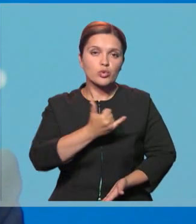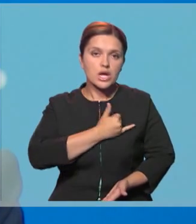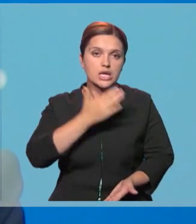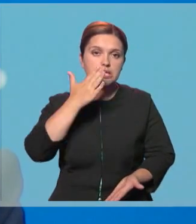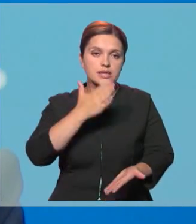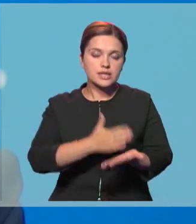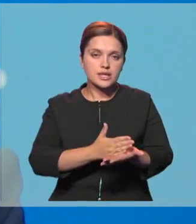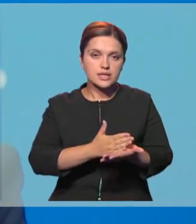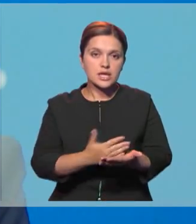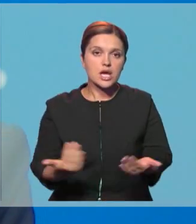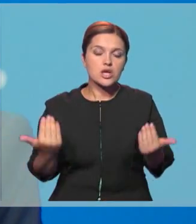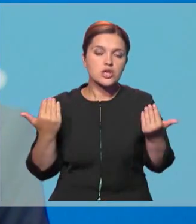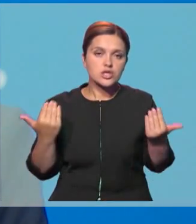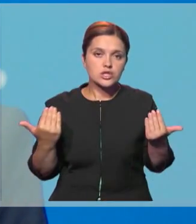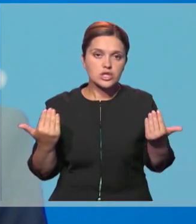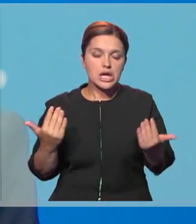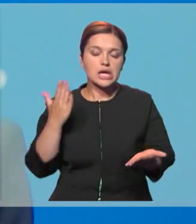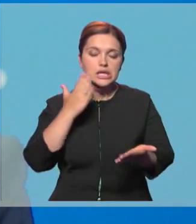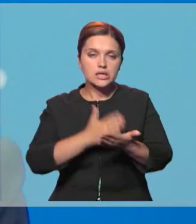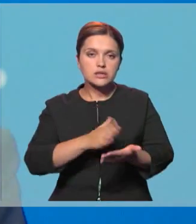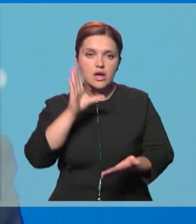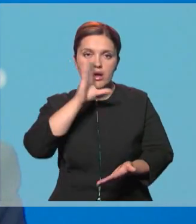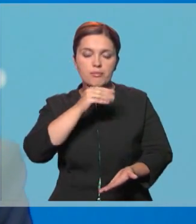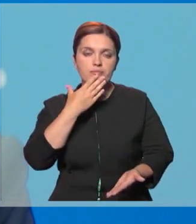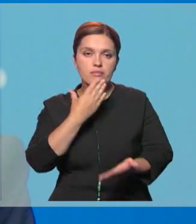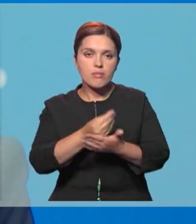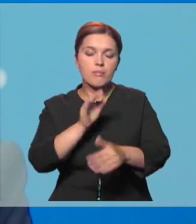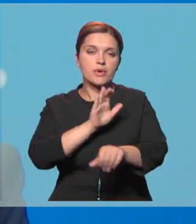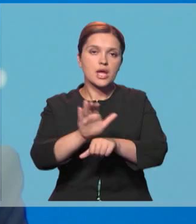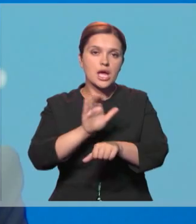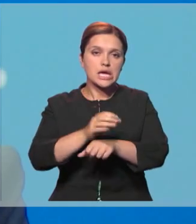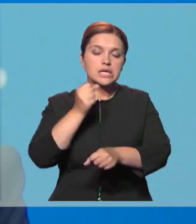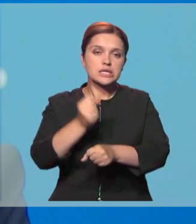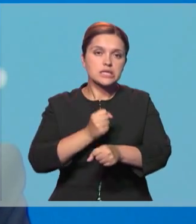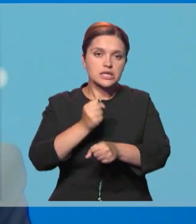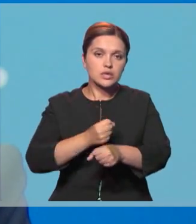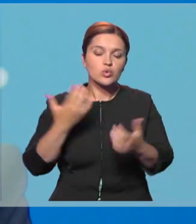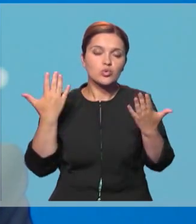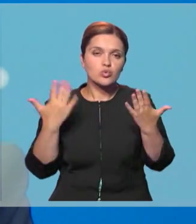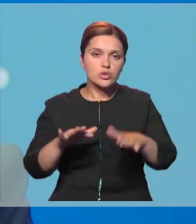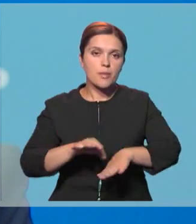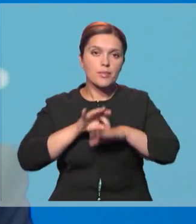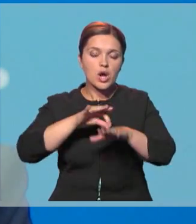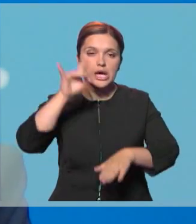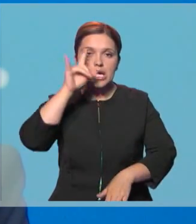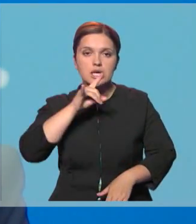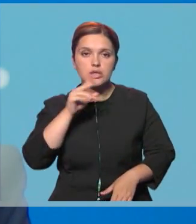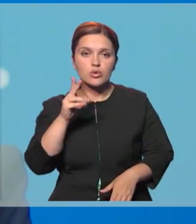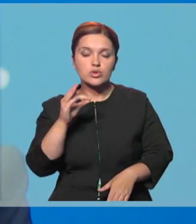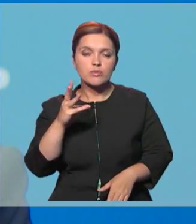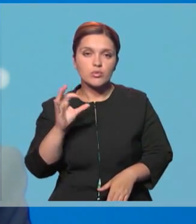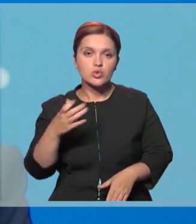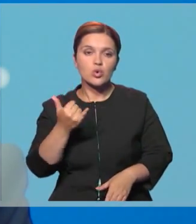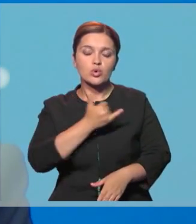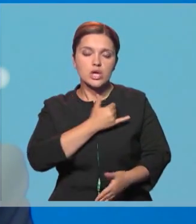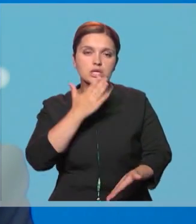задатки космической отрасли. И уже очень серьезную работу Космос провел. У нас группировка спутников